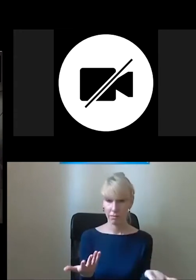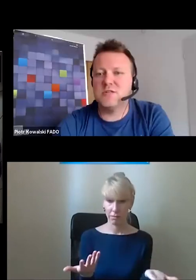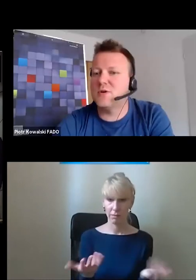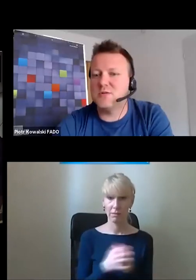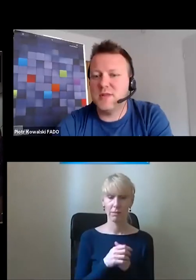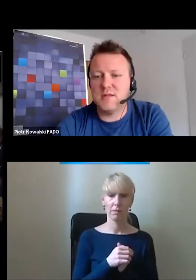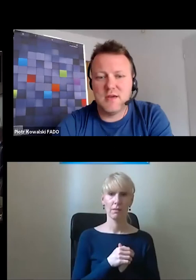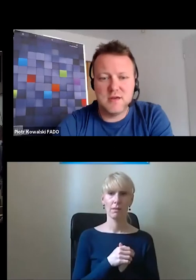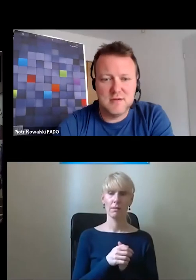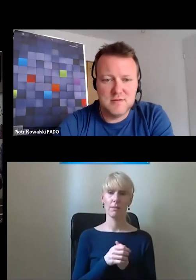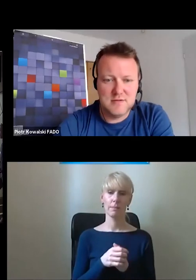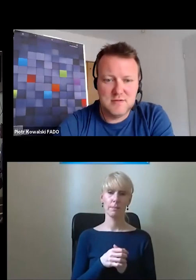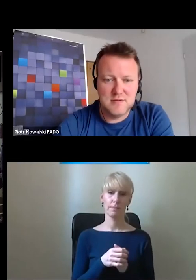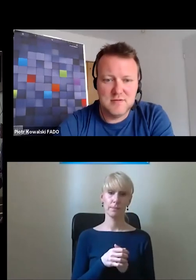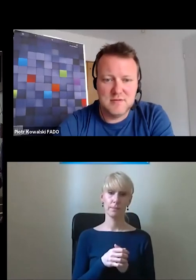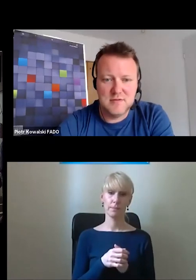Słychać, słychać pana, tak.